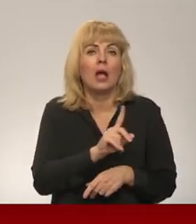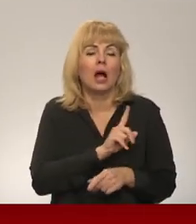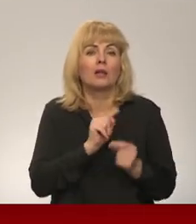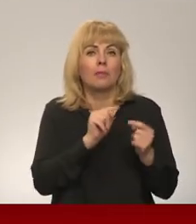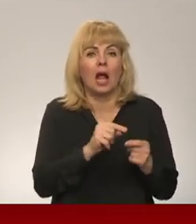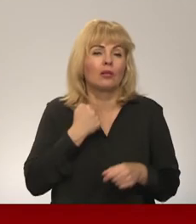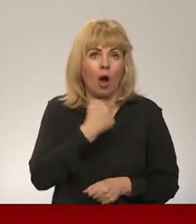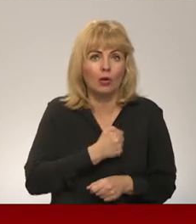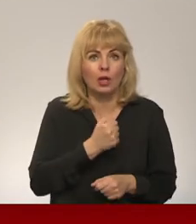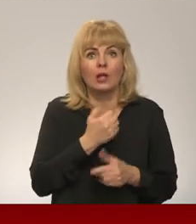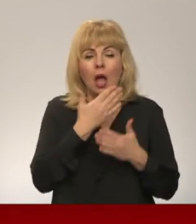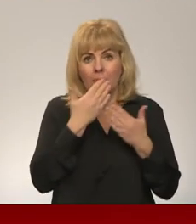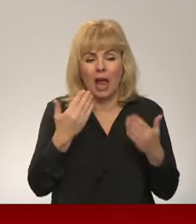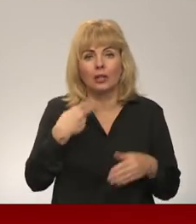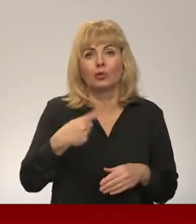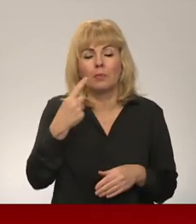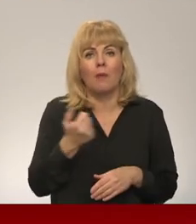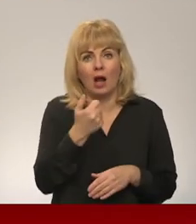21.8. Eiropā tā ir notikti.